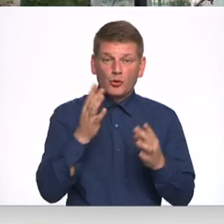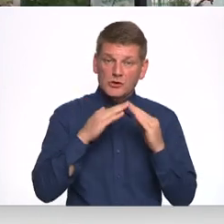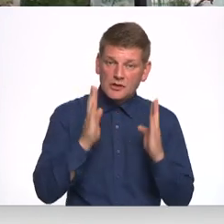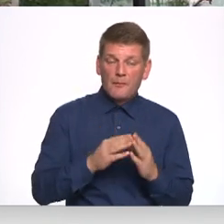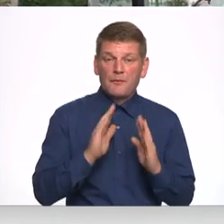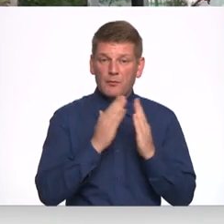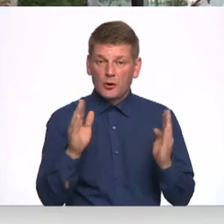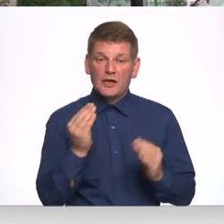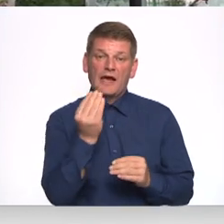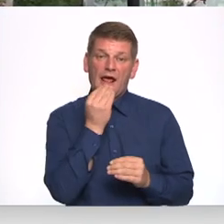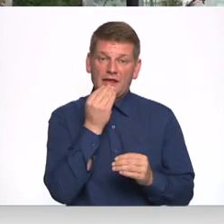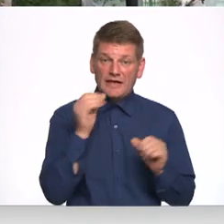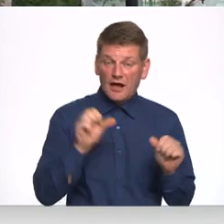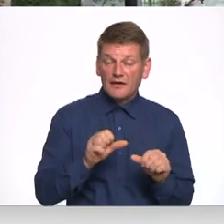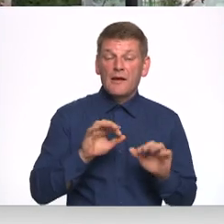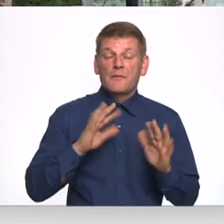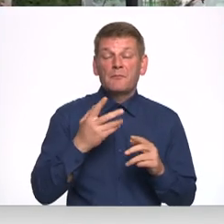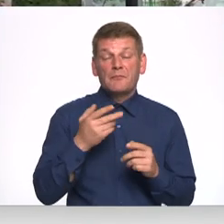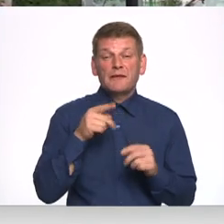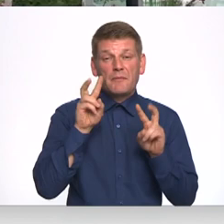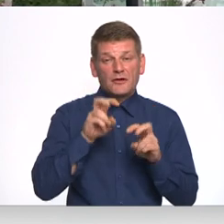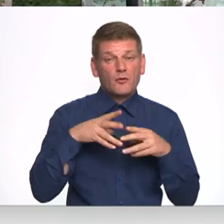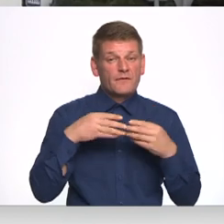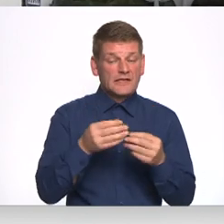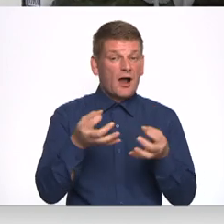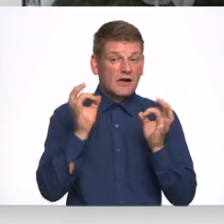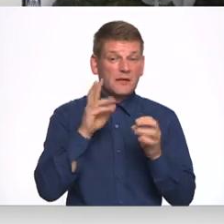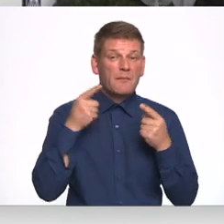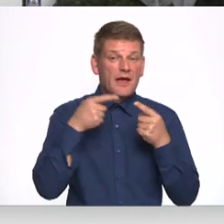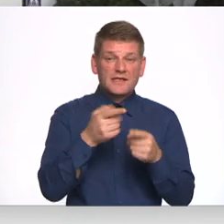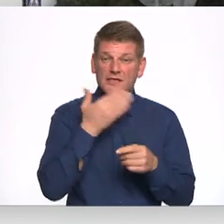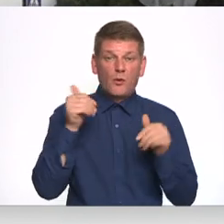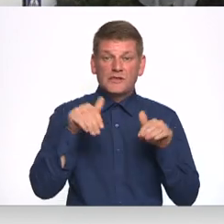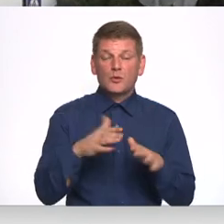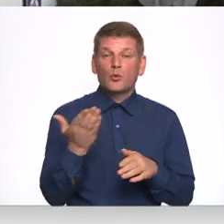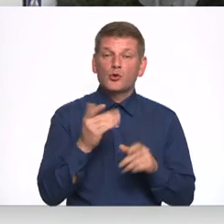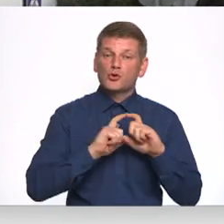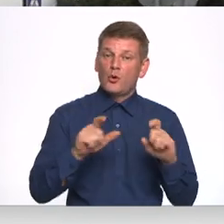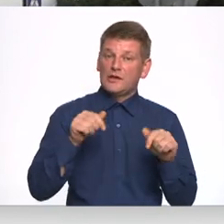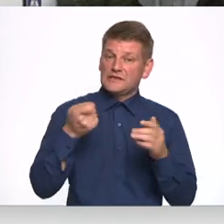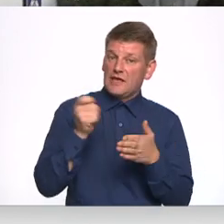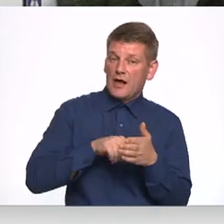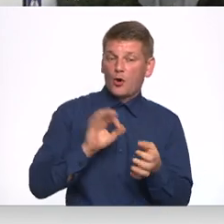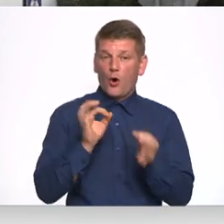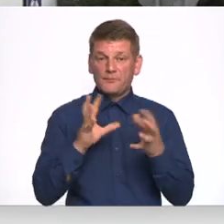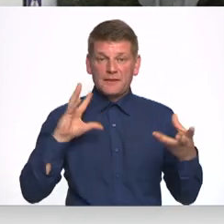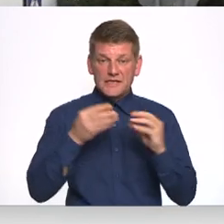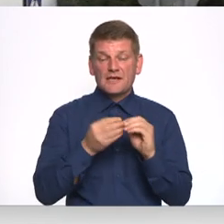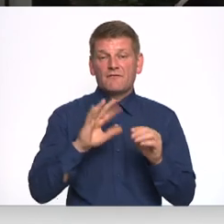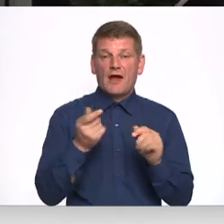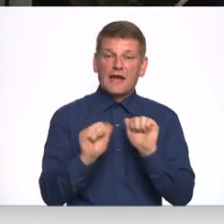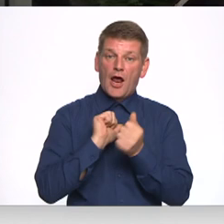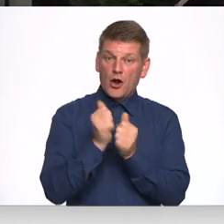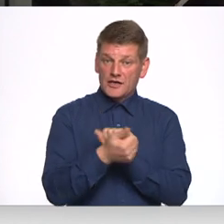ēdinātājiem un tam līdzīgi. Taču pētījumi veicēja akcentē, ka mērķis nav izlemta, kuras skolas slēgt optimizēt vai reorganizēt,